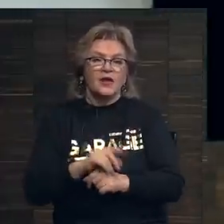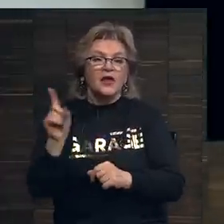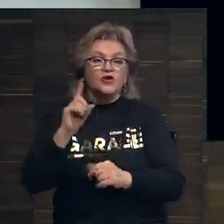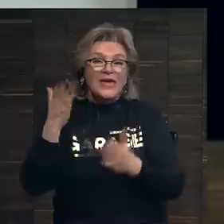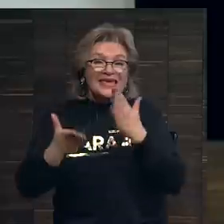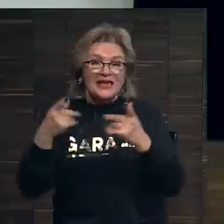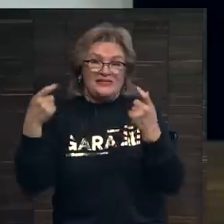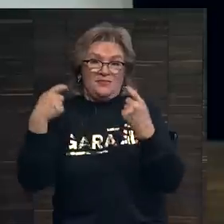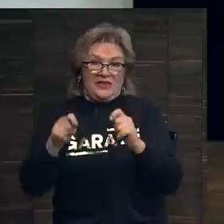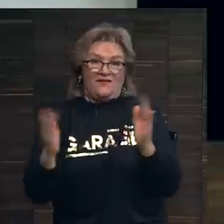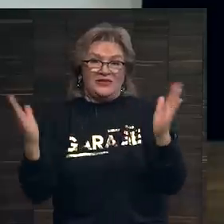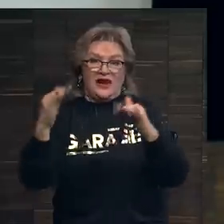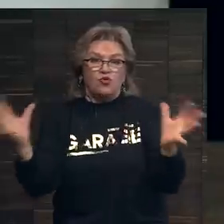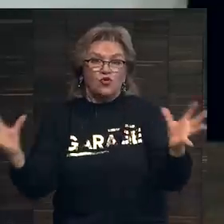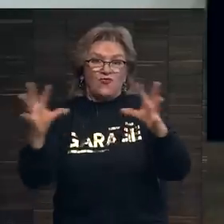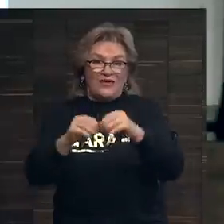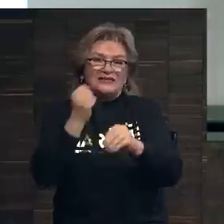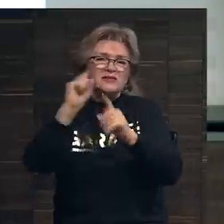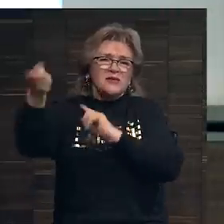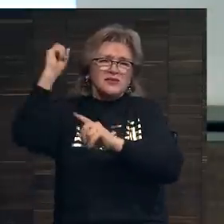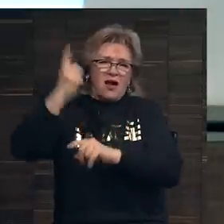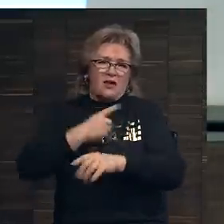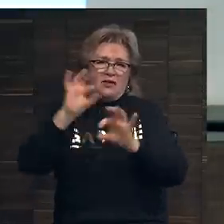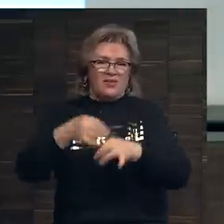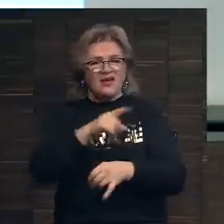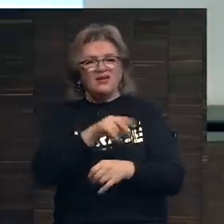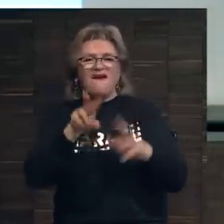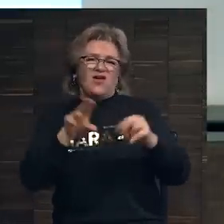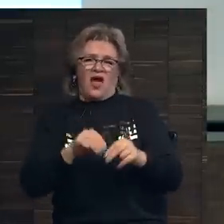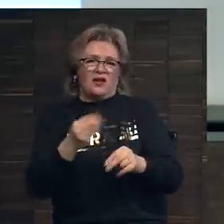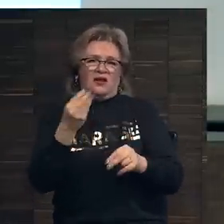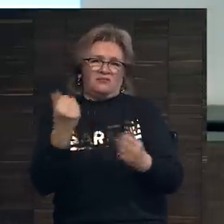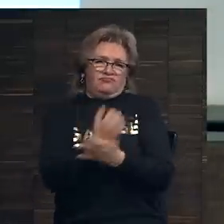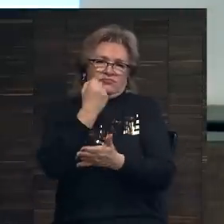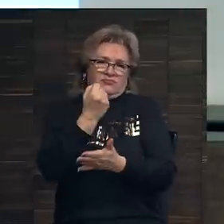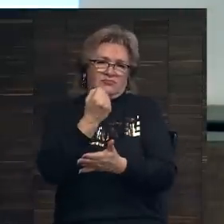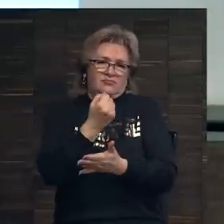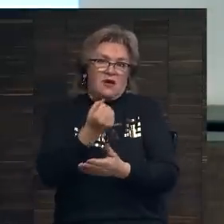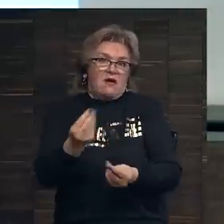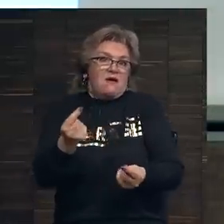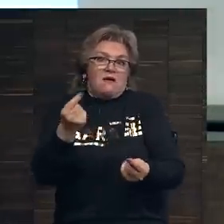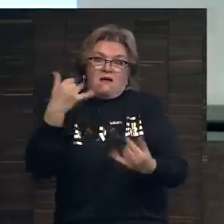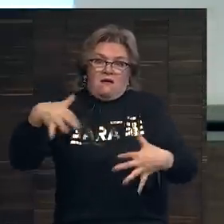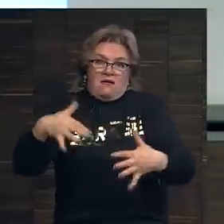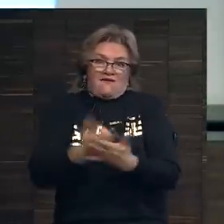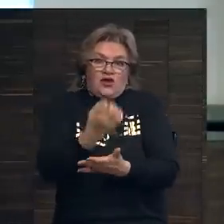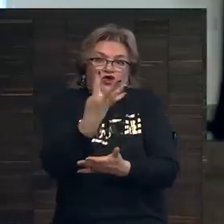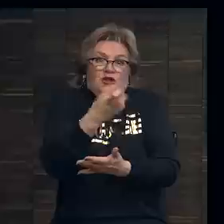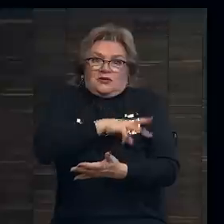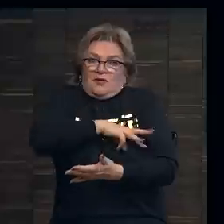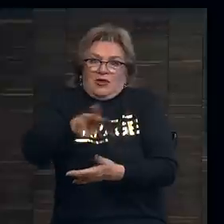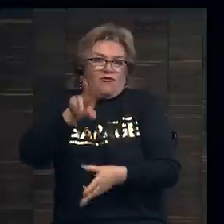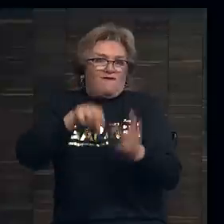что если продавать эту работу вместе со старыми мастерами, она вряд ли сорвет такой гигантский куш. 400